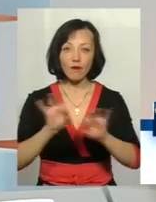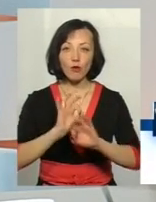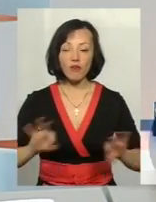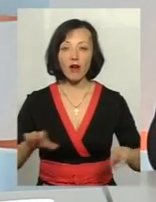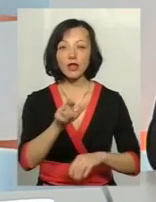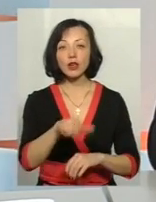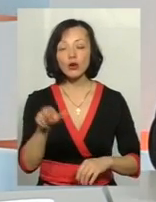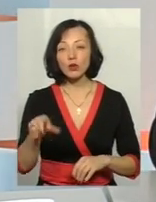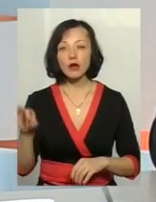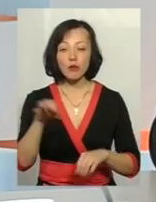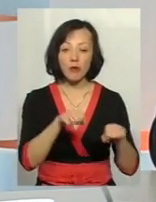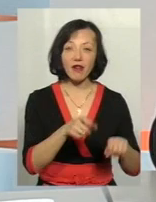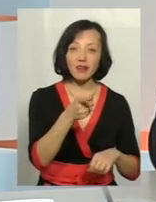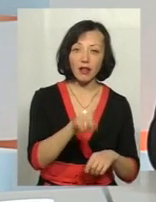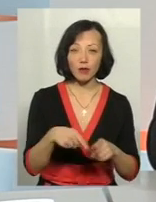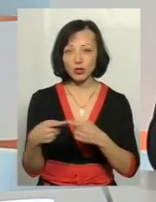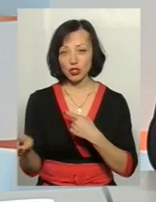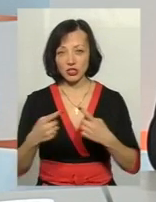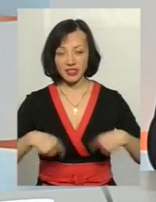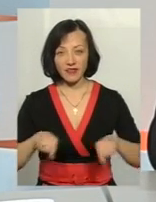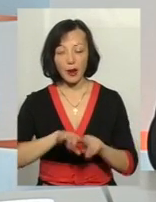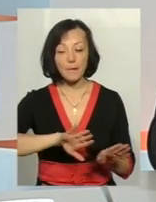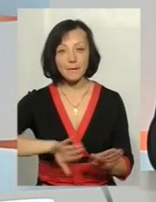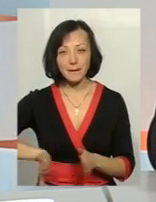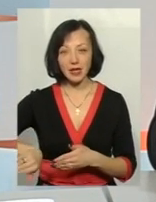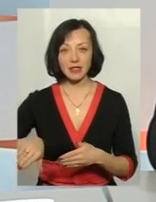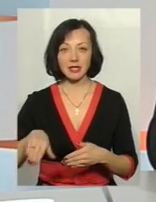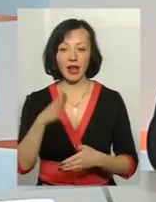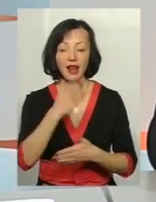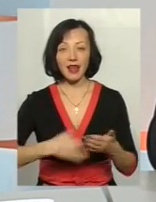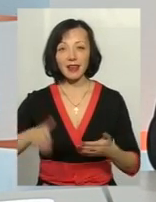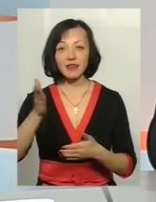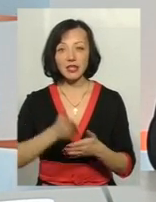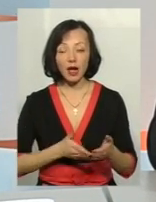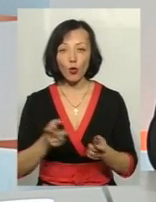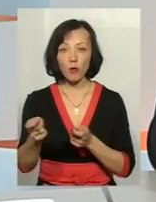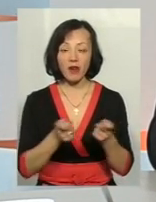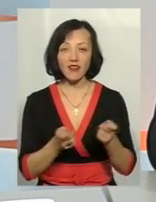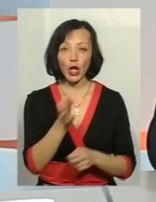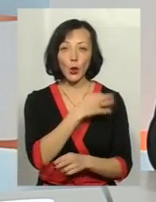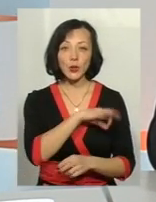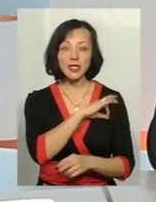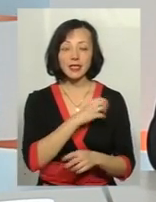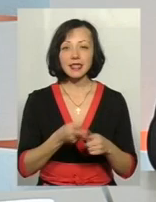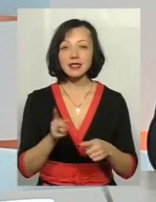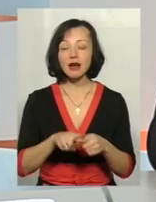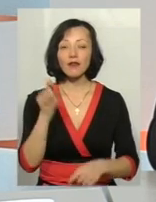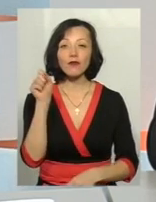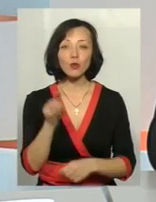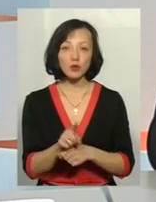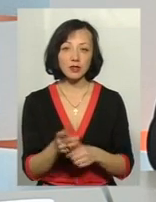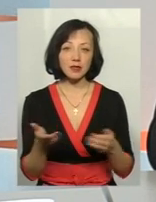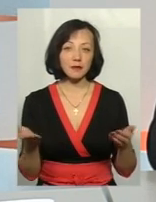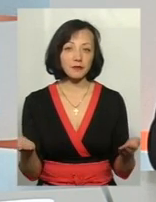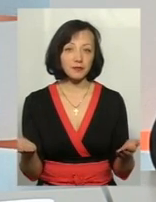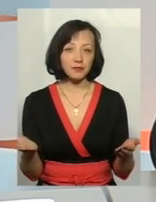права в тій чи іншій сфері. Після ліквідації міськоріонних управління юстиції ця функція, ну,